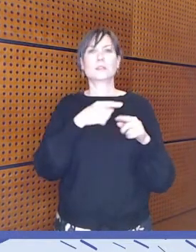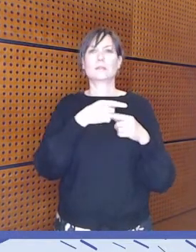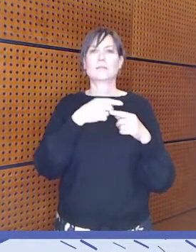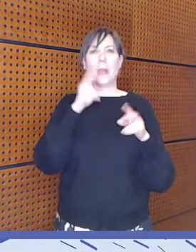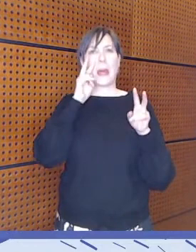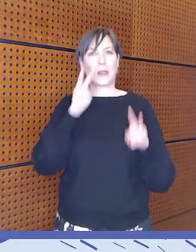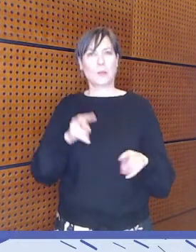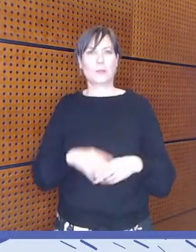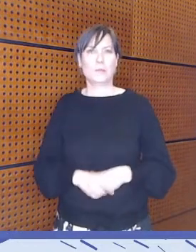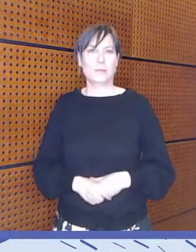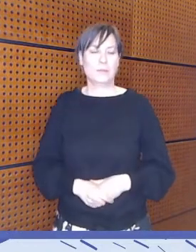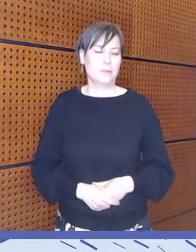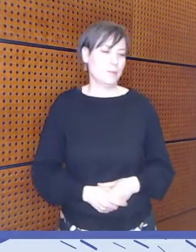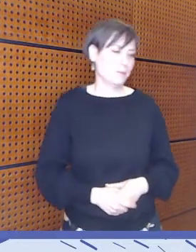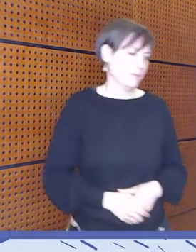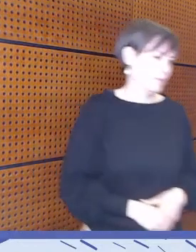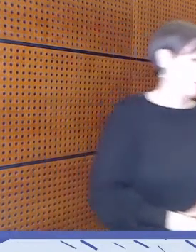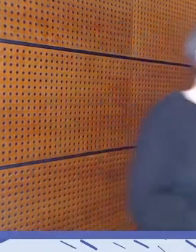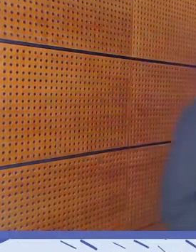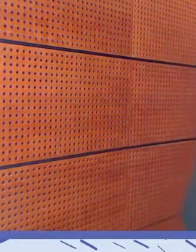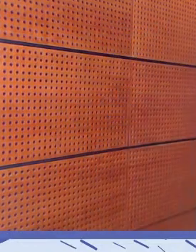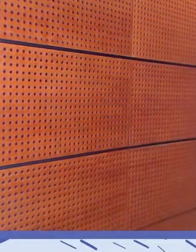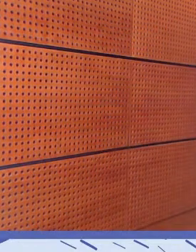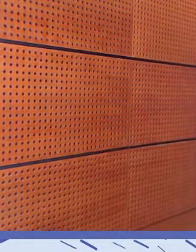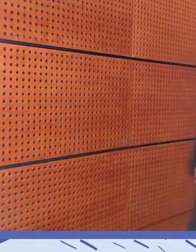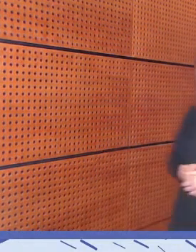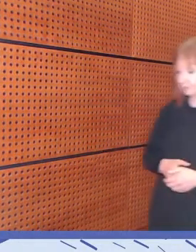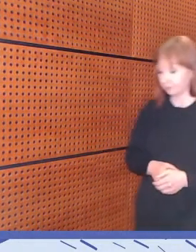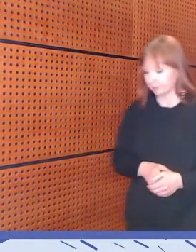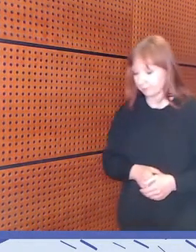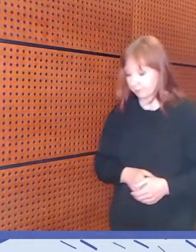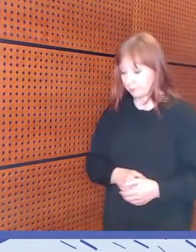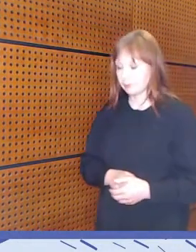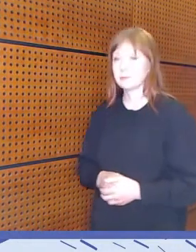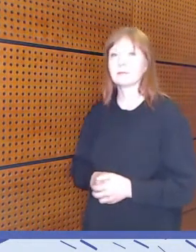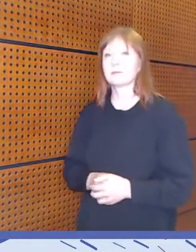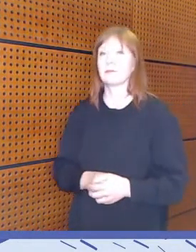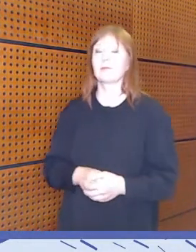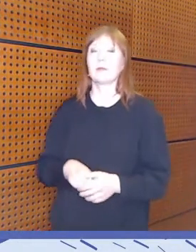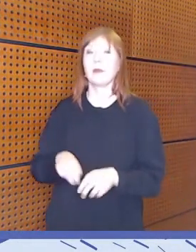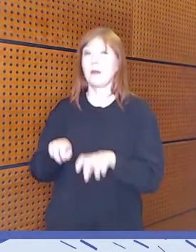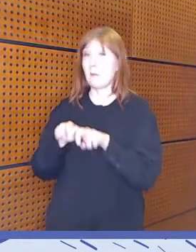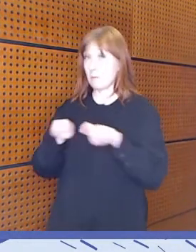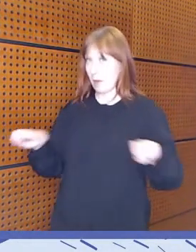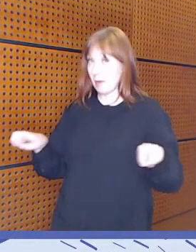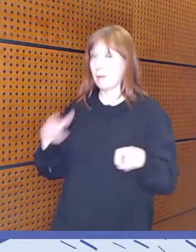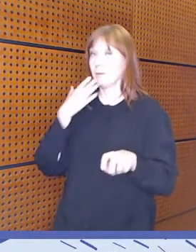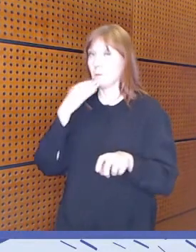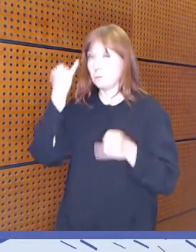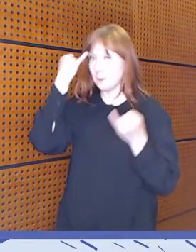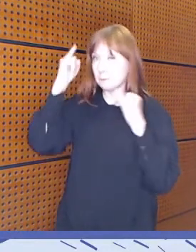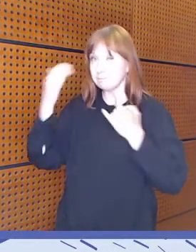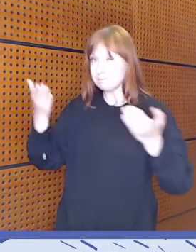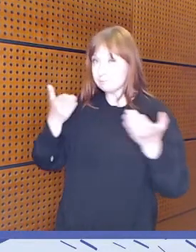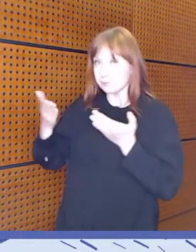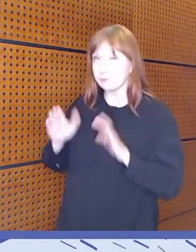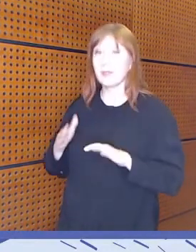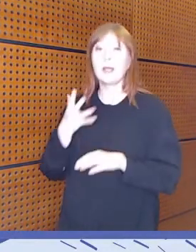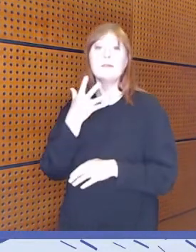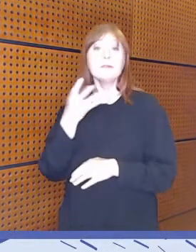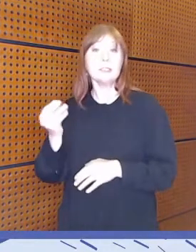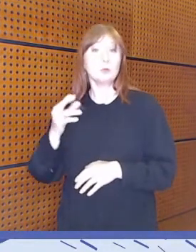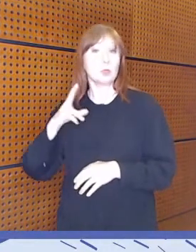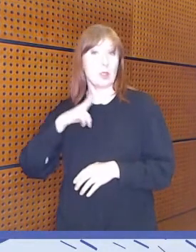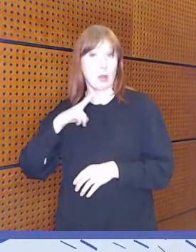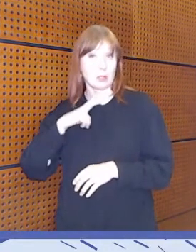Paneelilta tuli hyviä kannautta ja hyviä terveisiä. Meillä on tässä ihan viisi minuuttia vielä aikaa. Onko